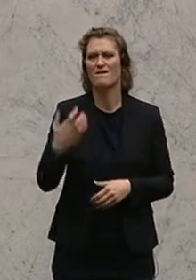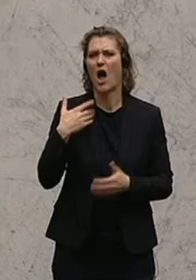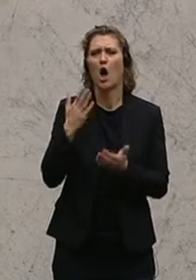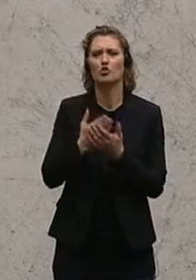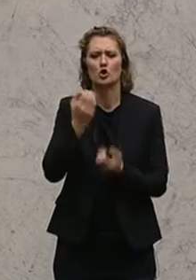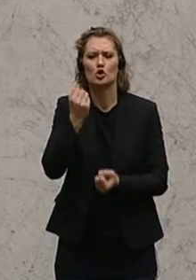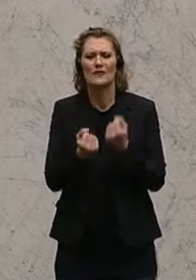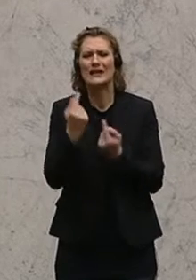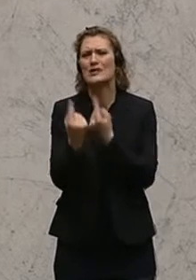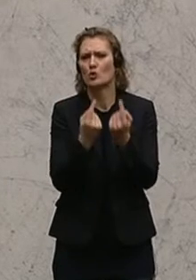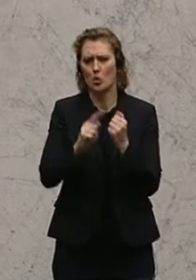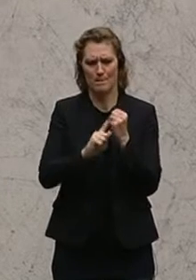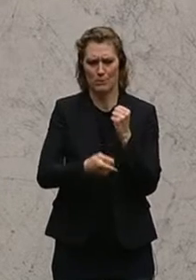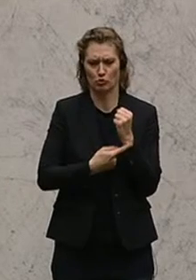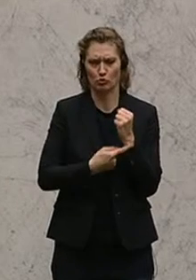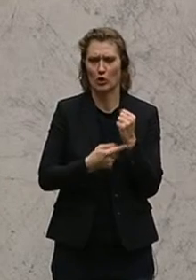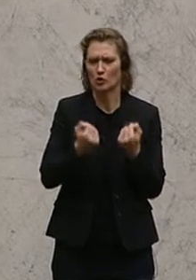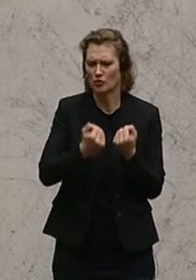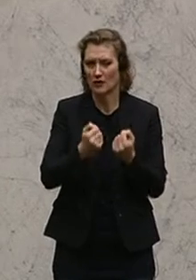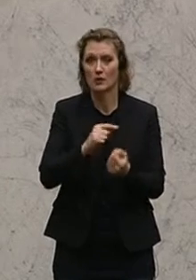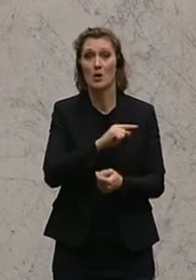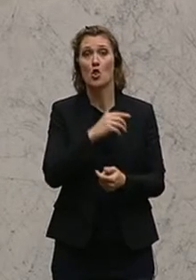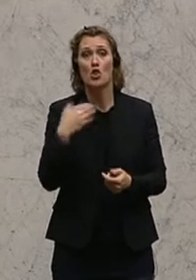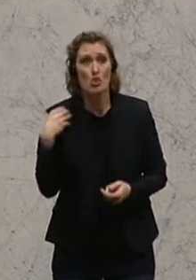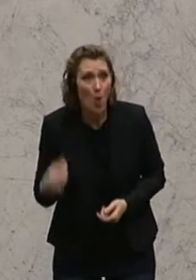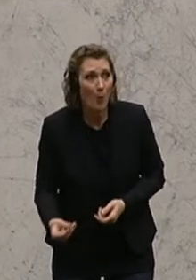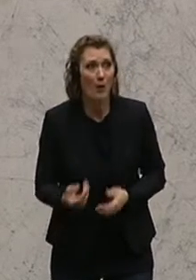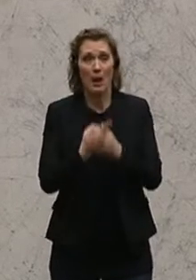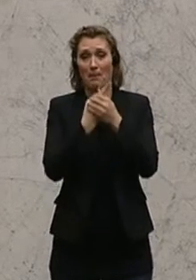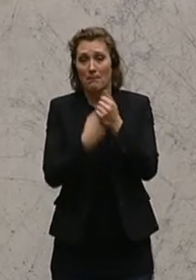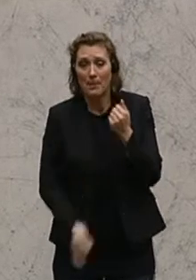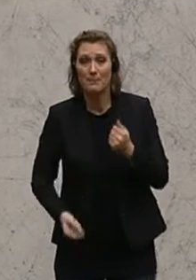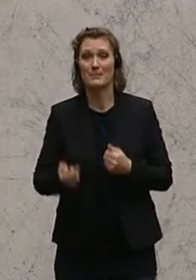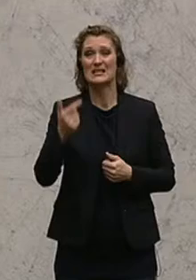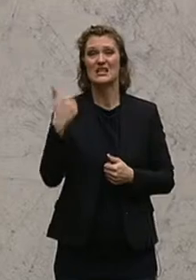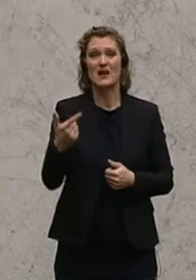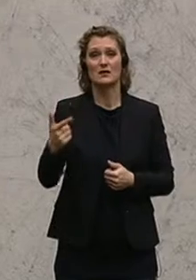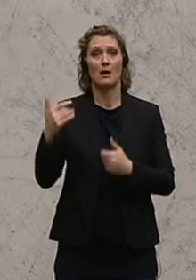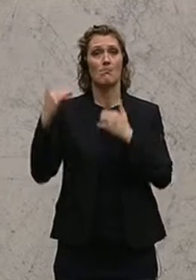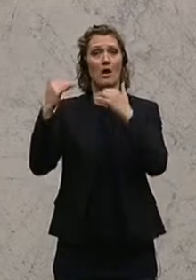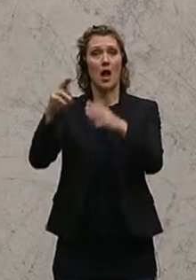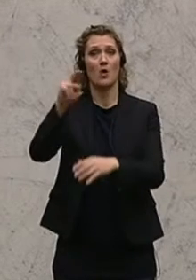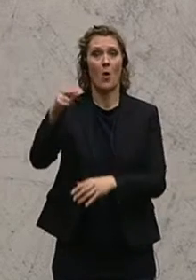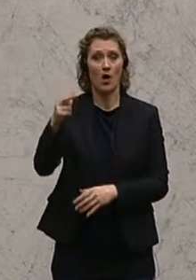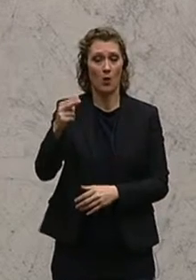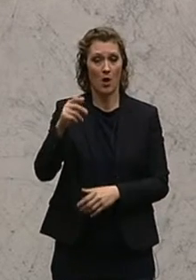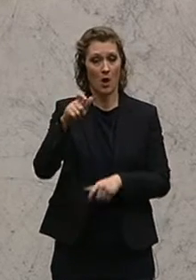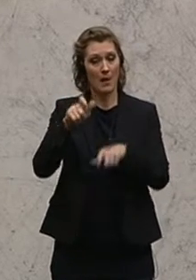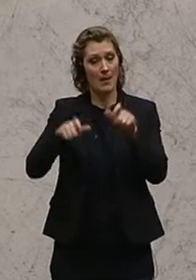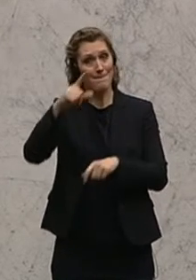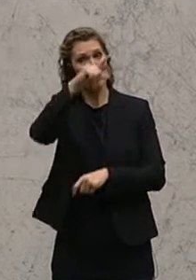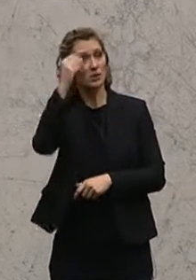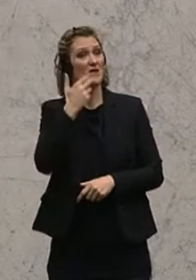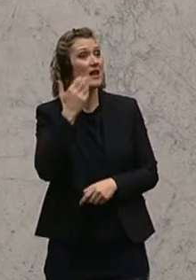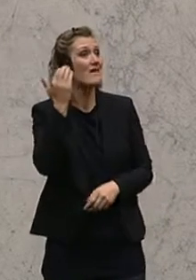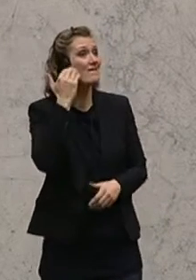schon schwierigen Budgetsituation, noch einmal bis zu 20 Milliarden Euro weniger haben werden. Die Öffentlichkeit will das wissen und die